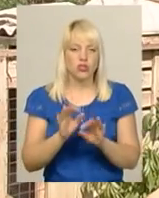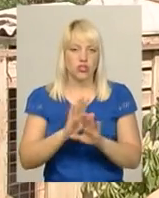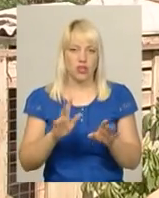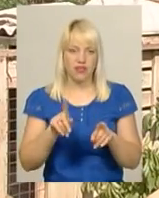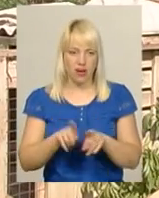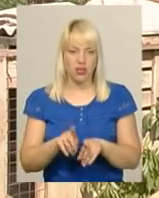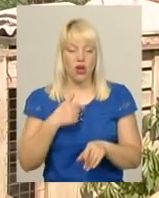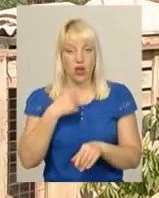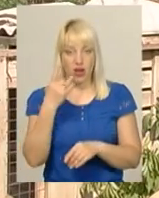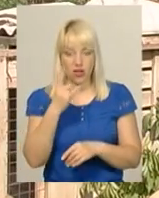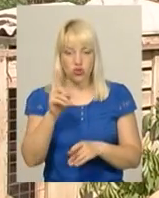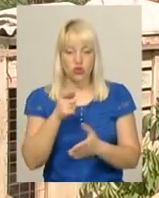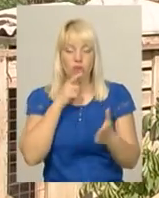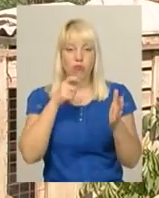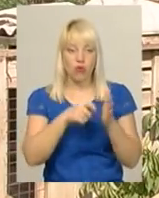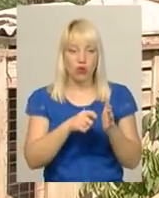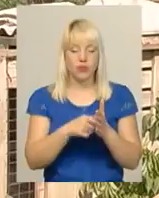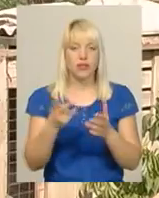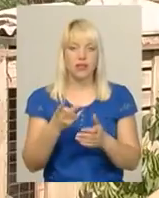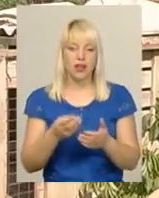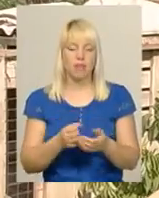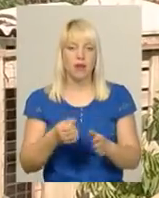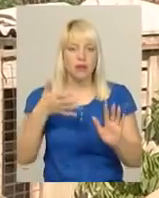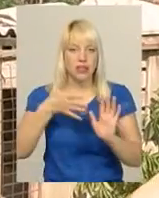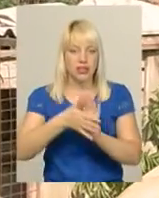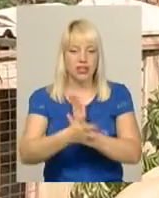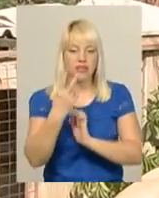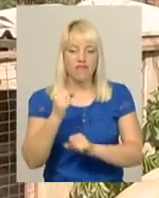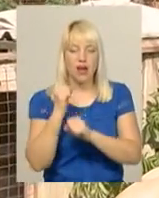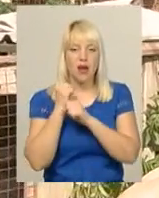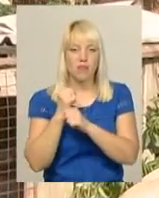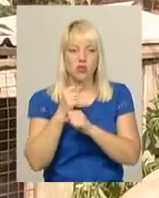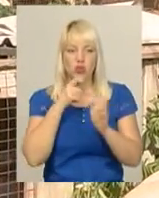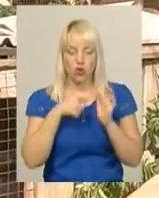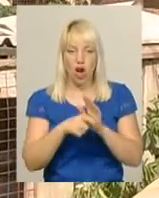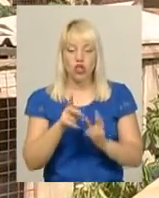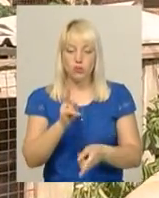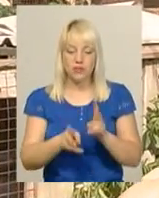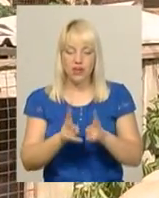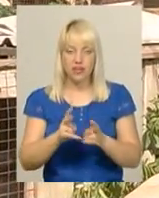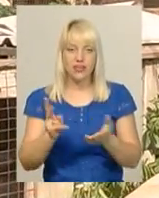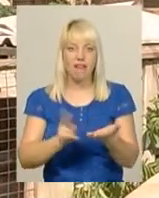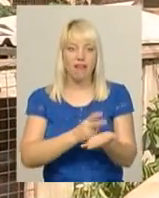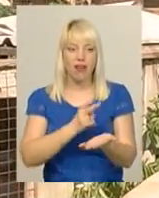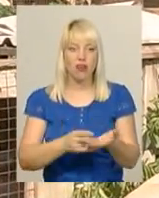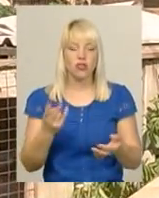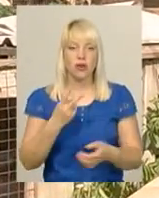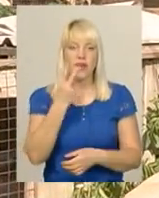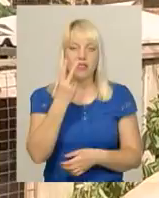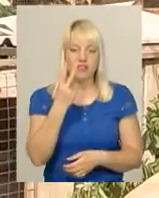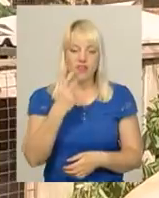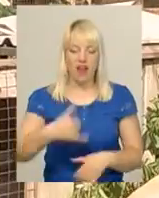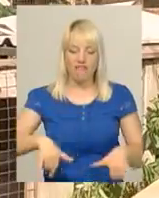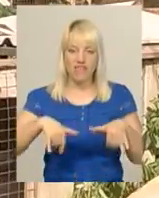на один раз, щоб їх погодувати, йде два мішки корму. А щоб зварити кашу, а ми її варимо щодня, то мені потрібно два відра крупи і